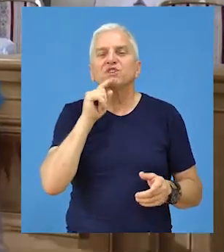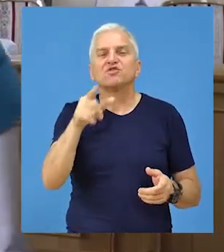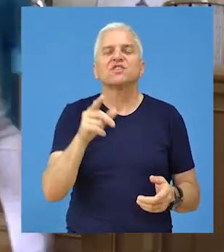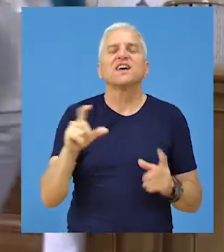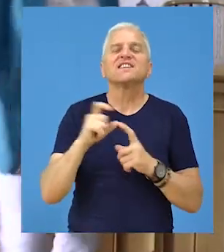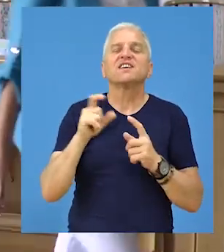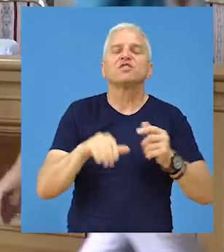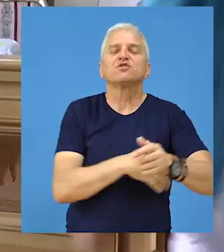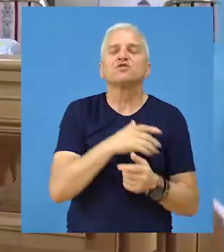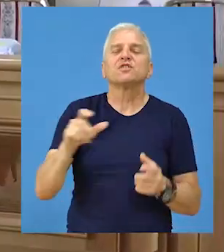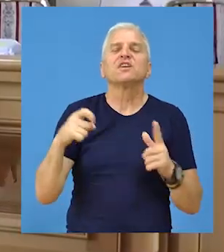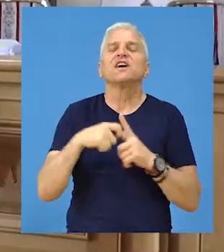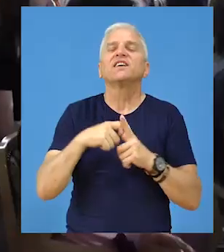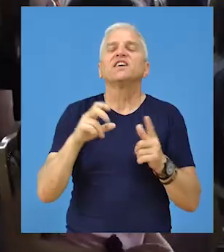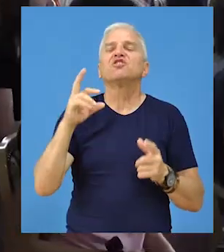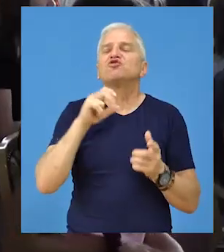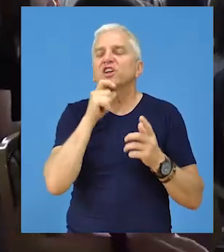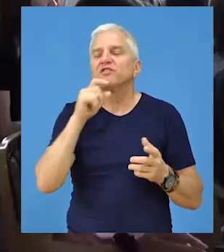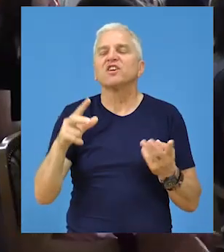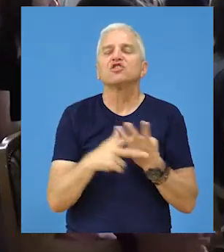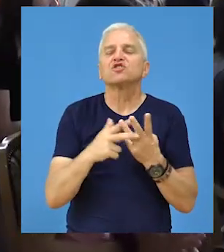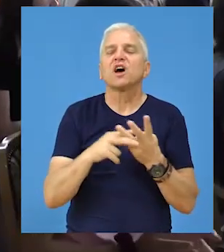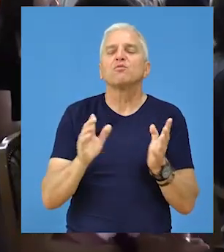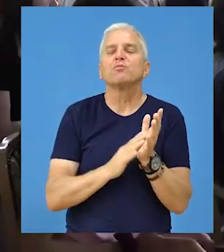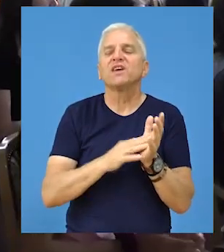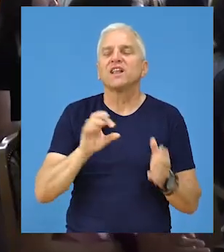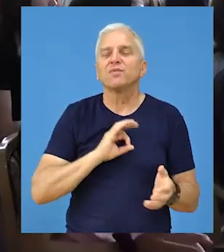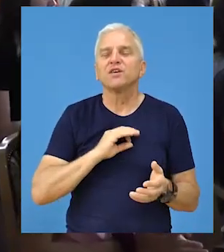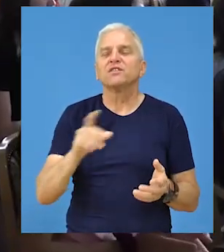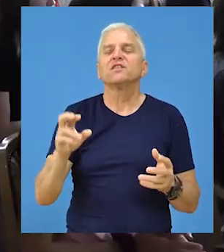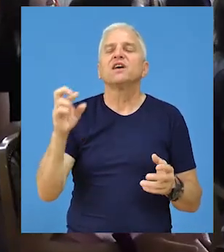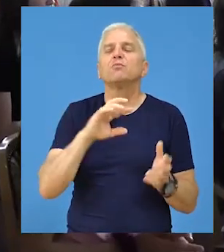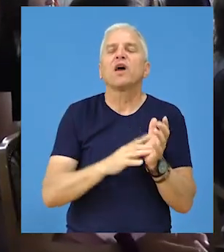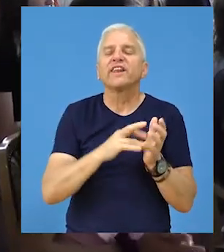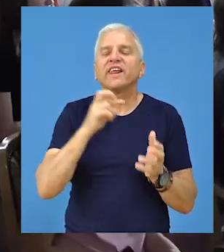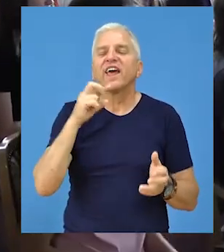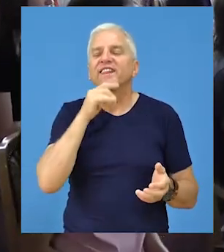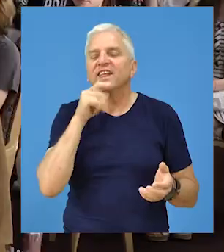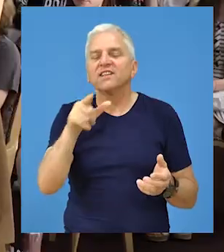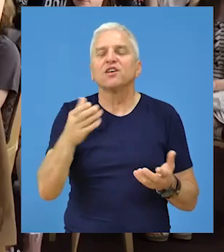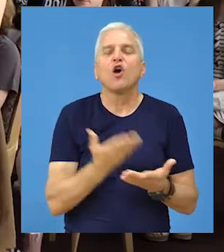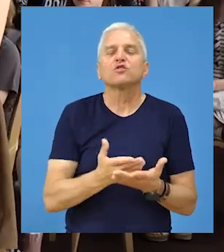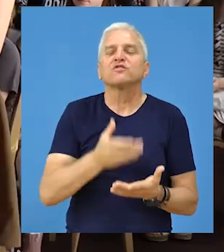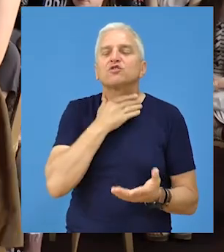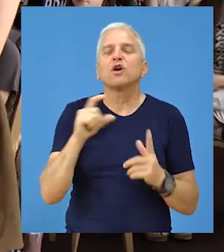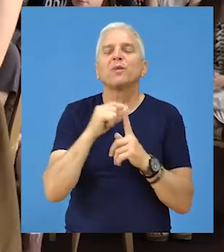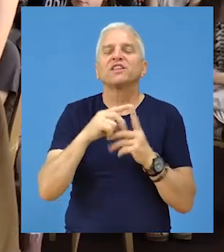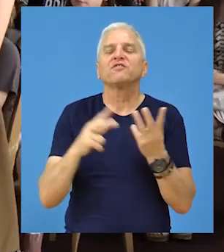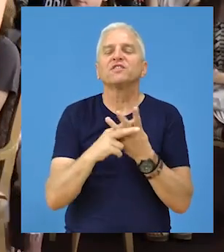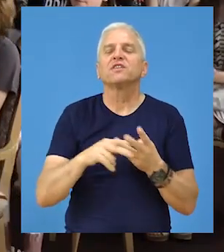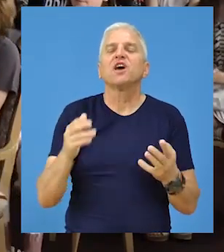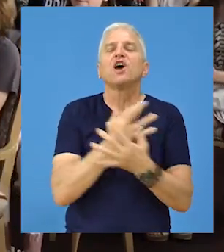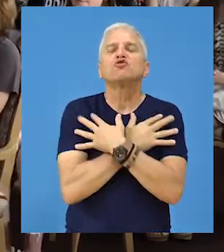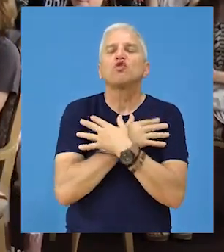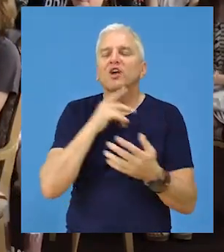Lapis iz osnovne škole Sever Đurkić, Kiti Červenjak iz Šamu Mihalj škole Beče i Noemi Erdeg iz osnovne škole Petefi